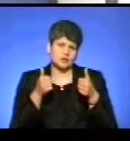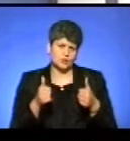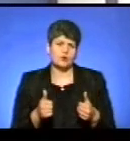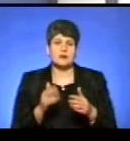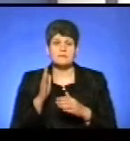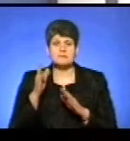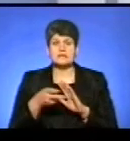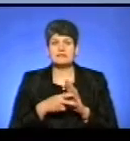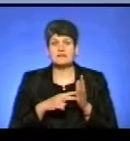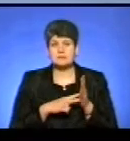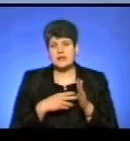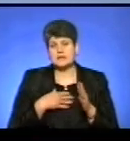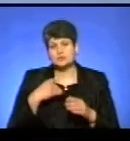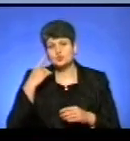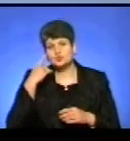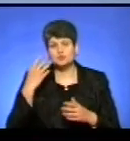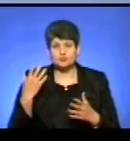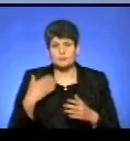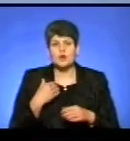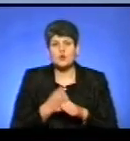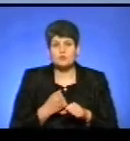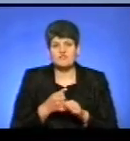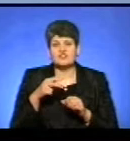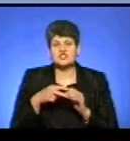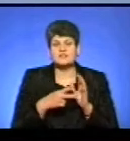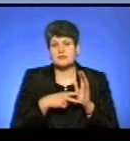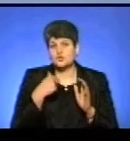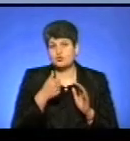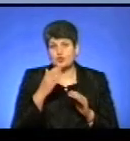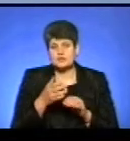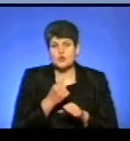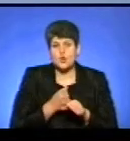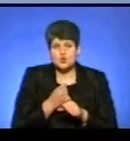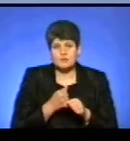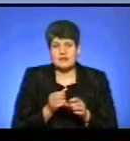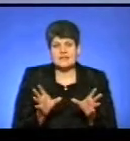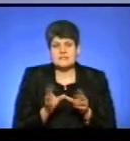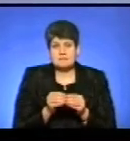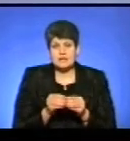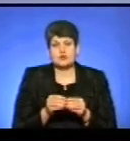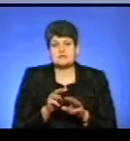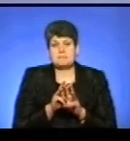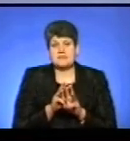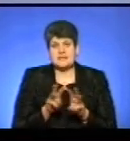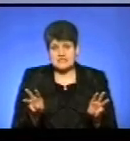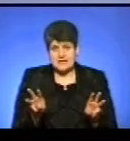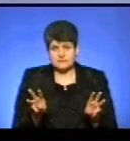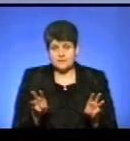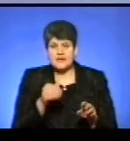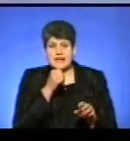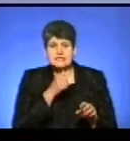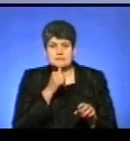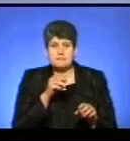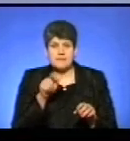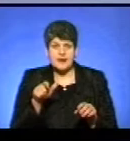перспективний план, на мою думку, ми розробляли, ми ще у 2017 році, ми розробляли спільно з міністерствами і з експертами